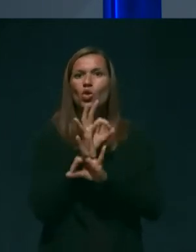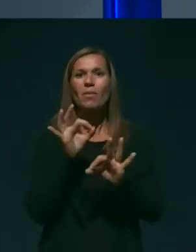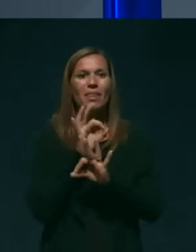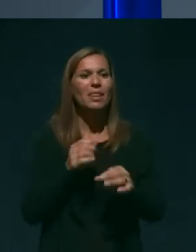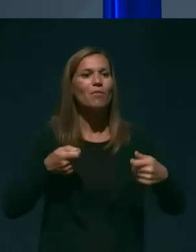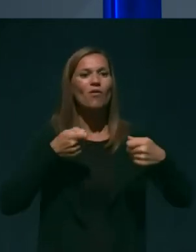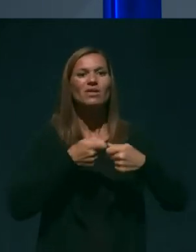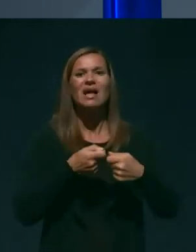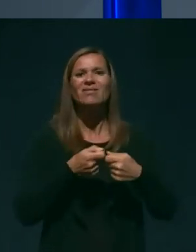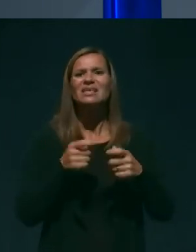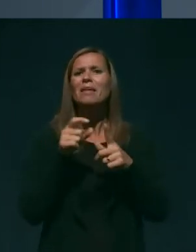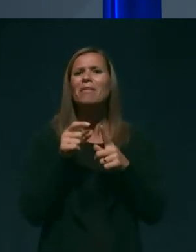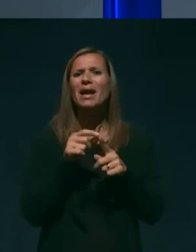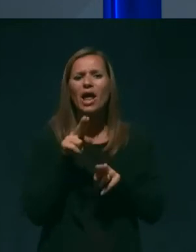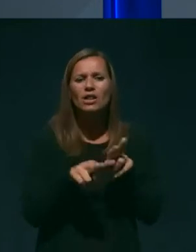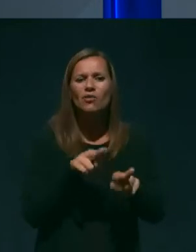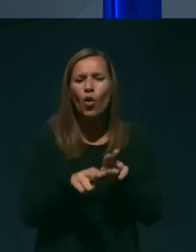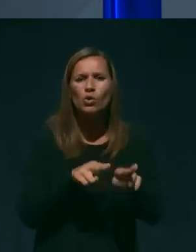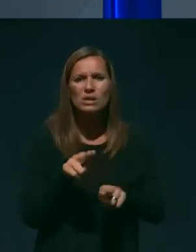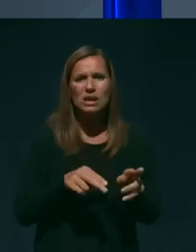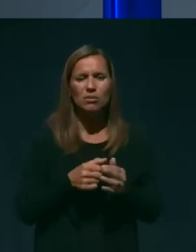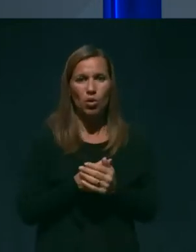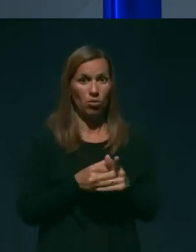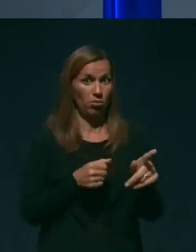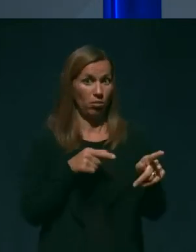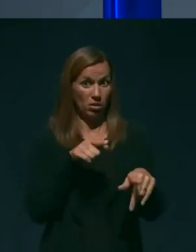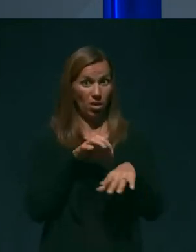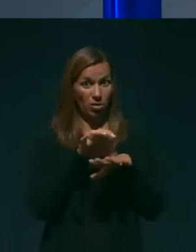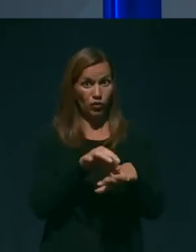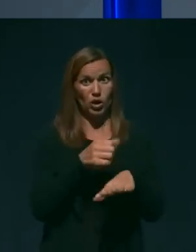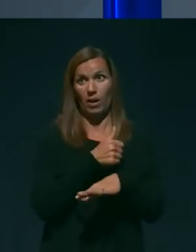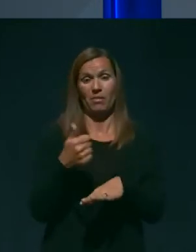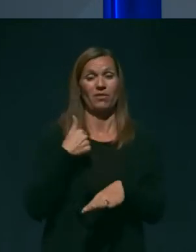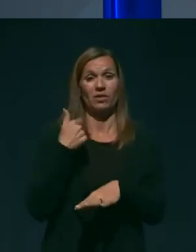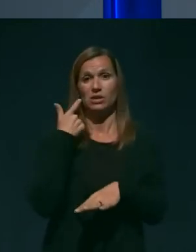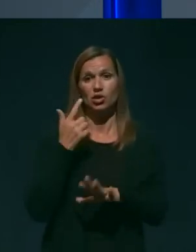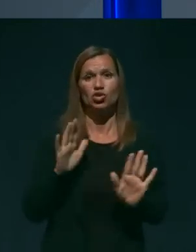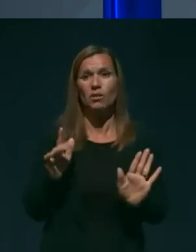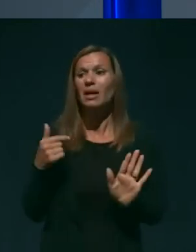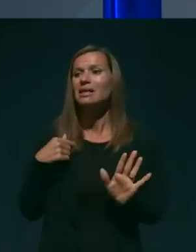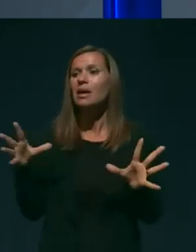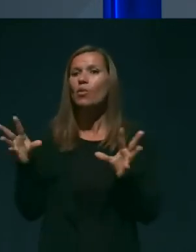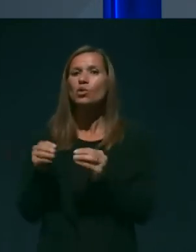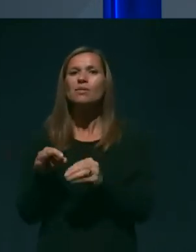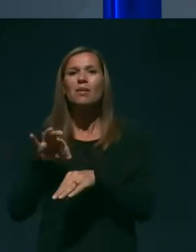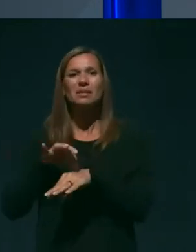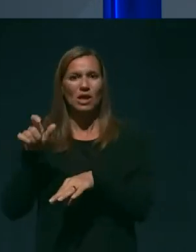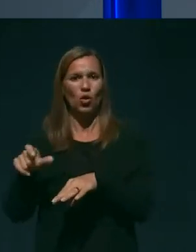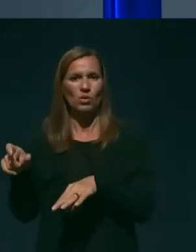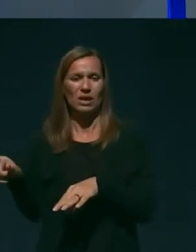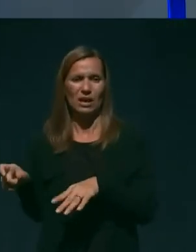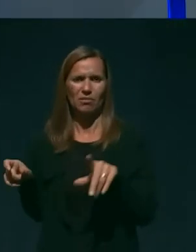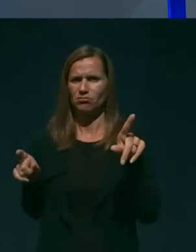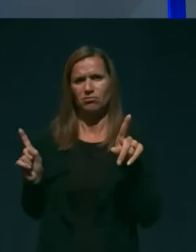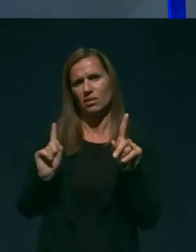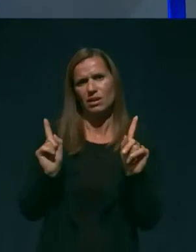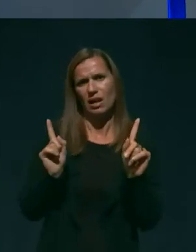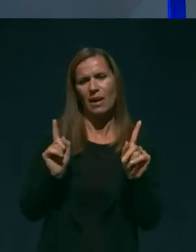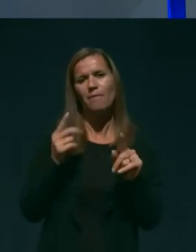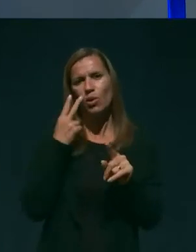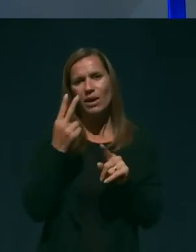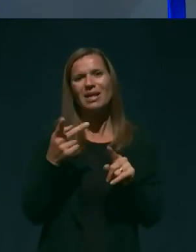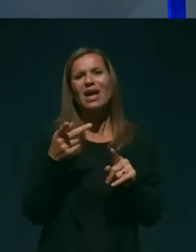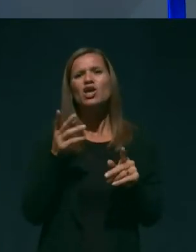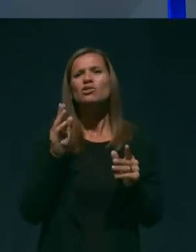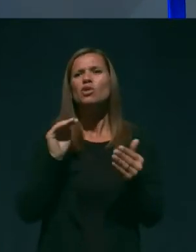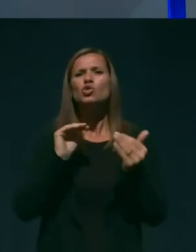paljativom. Za ta navodila jaz... Jaz samo pozemam zdravnike, da ne boste... Ne, ne, pogledajte, socialna omrežja so